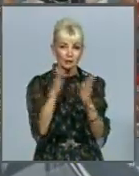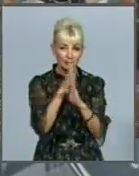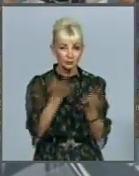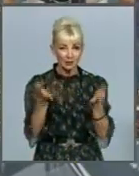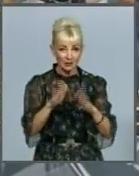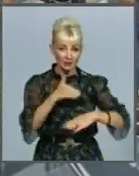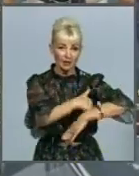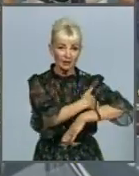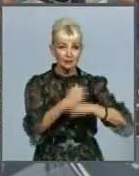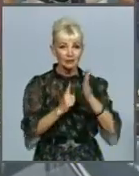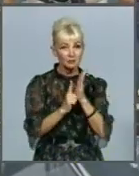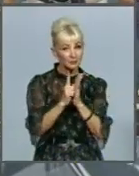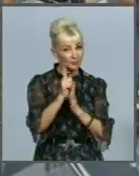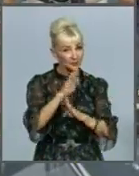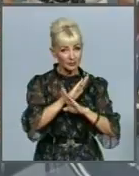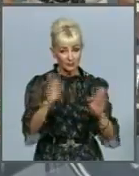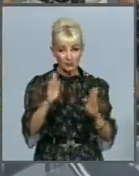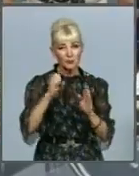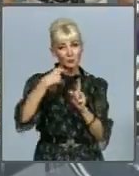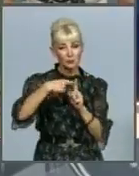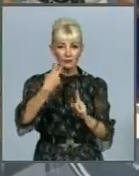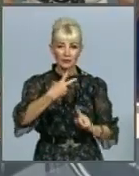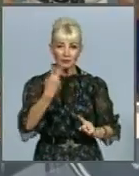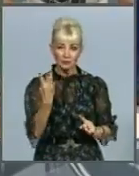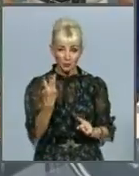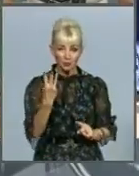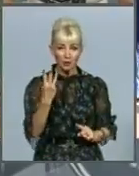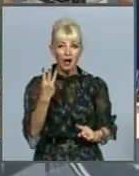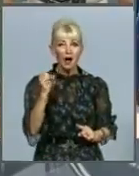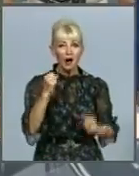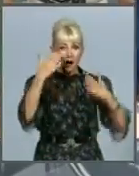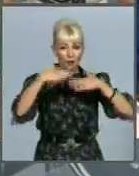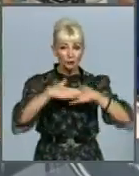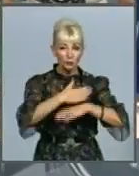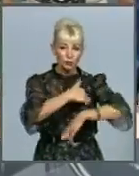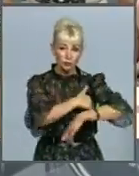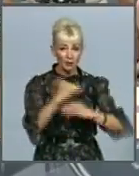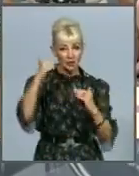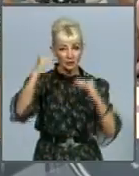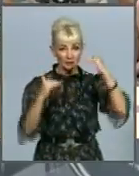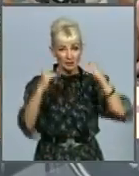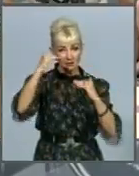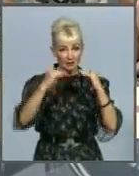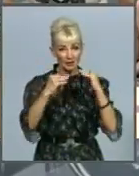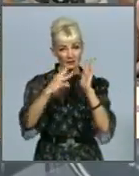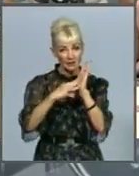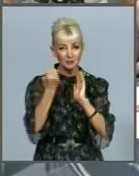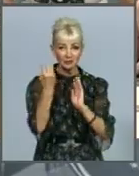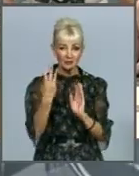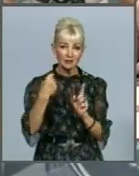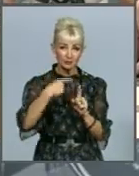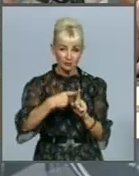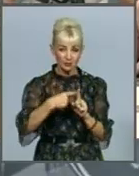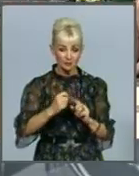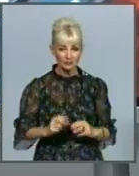Стопчик термометру не підніматиметься вище плюс 23 градусів, а вночі температура коливатиметься у межах 8-13 градусів